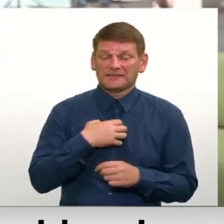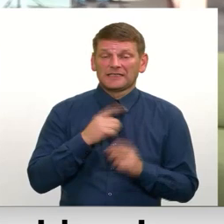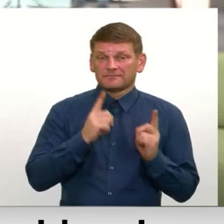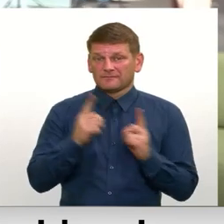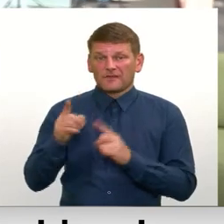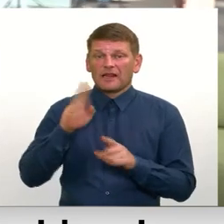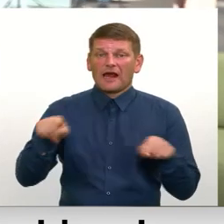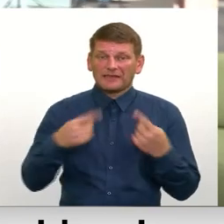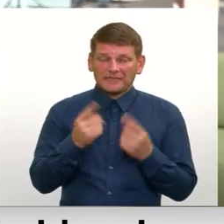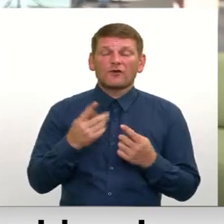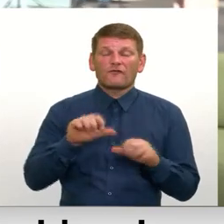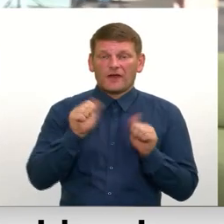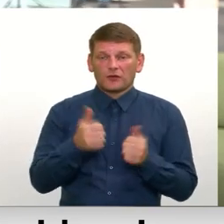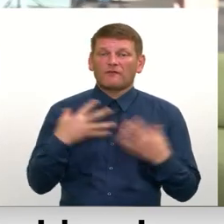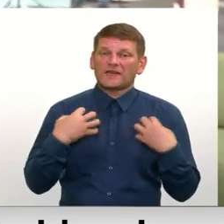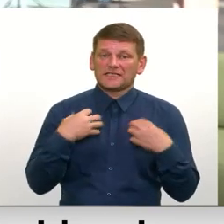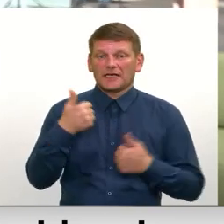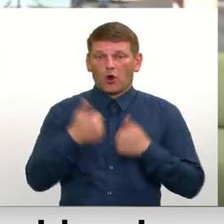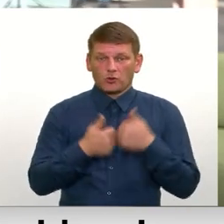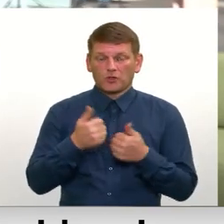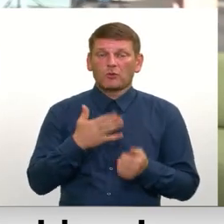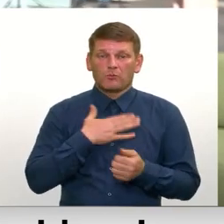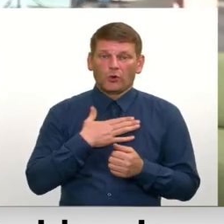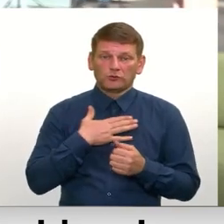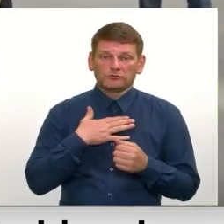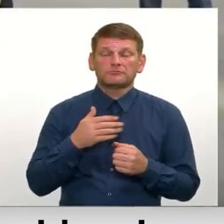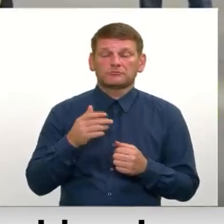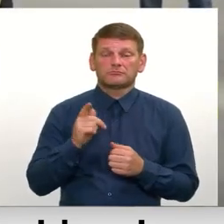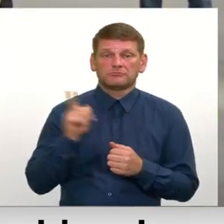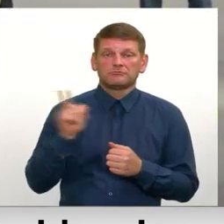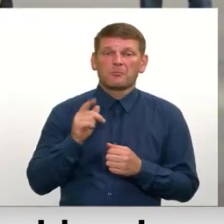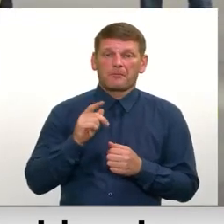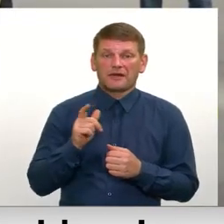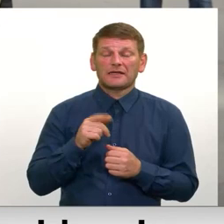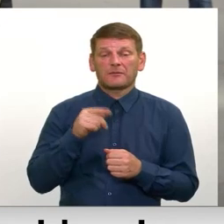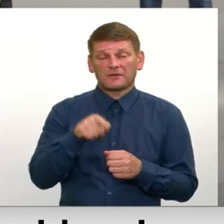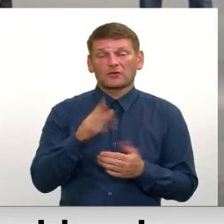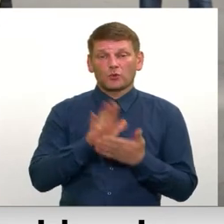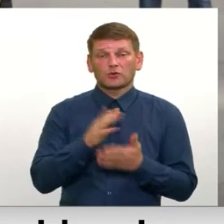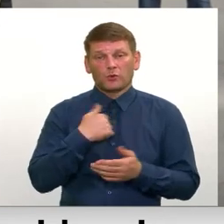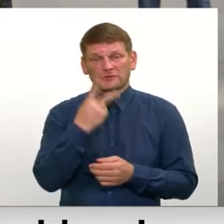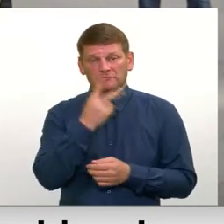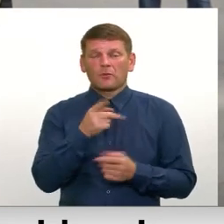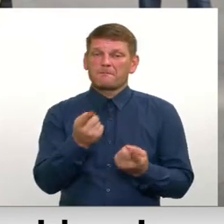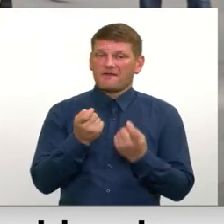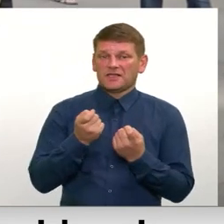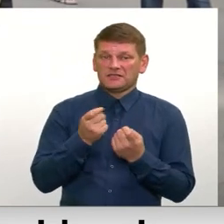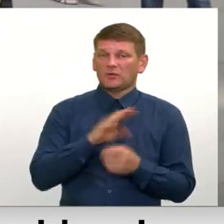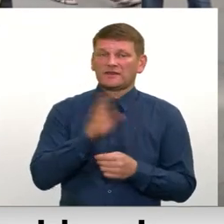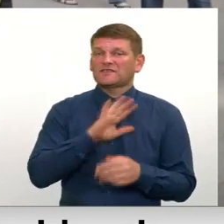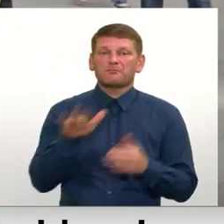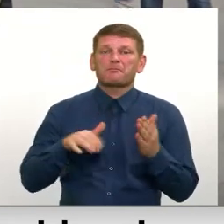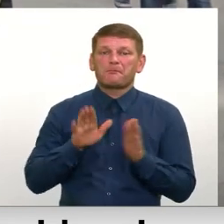attīstītu un veidot veselīgu konkurenci mūsu transatlantiskajiem partneriem. Tad uz mums raudzīsies kā uz pievilcīgu, nevis